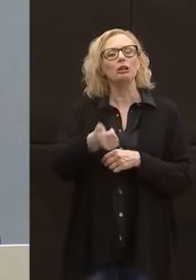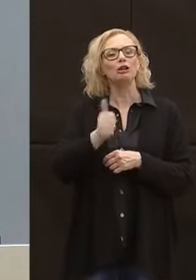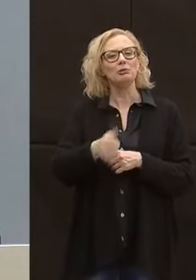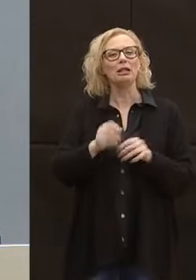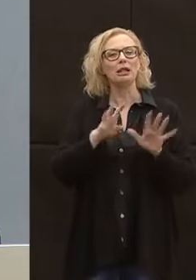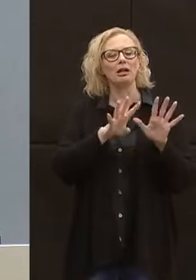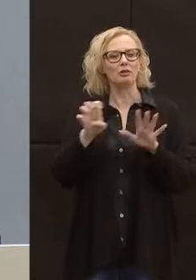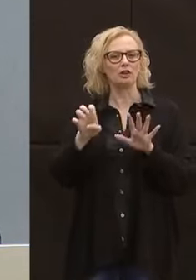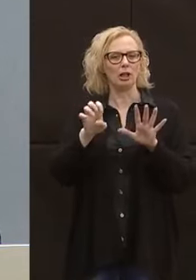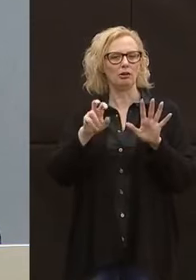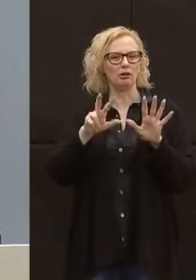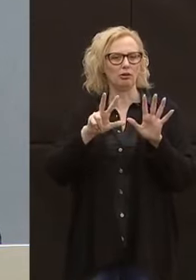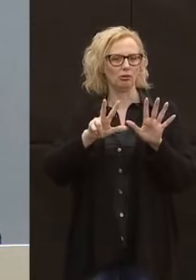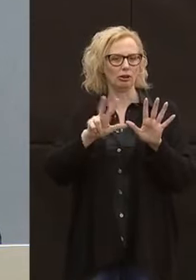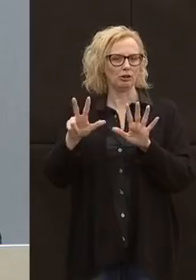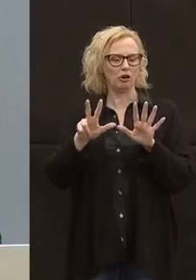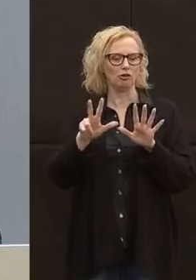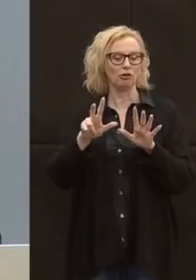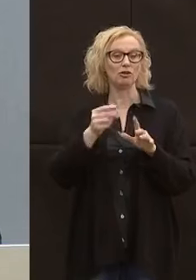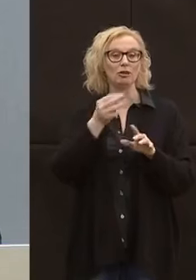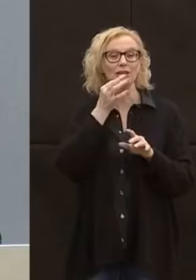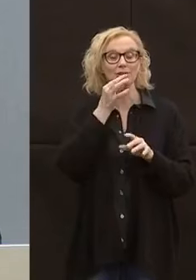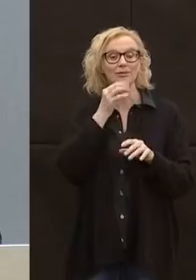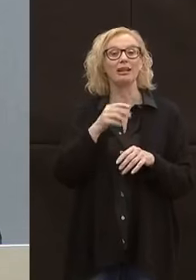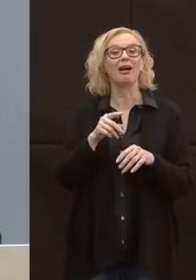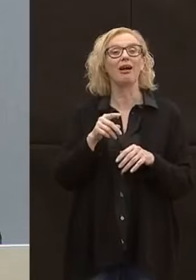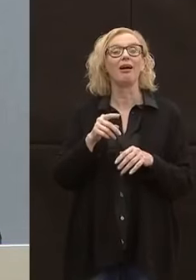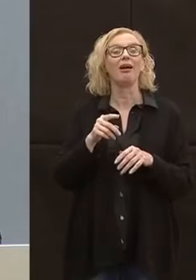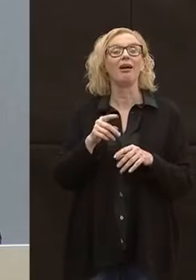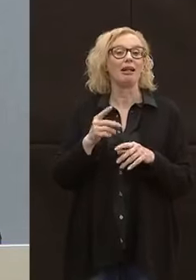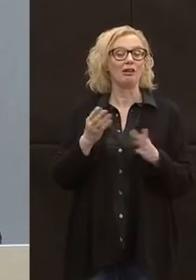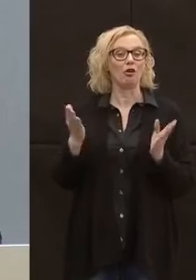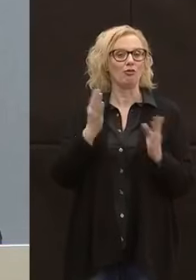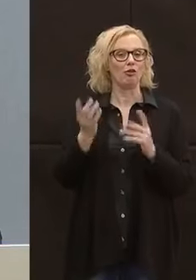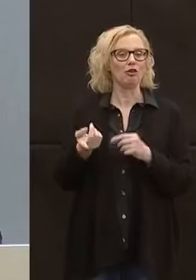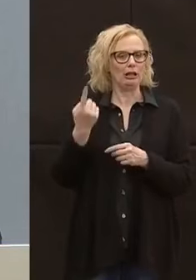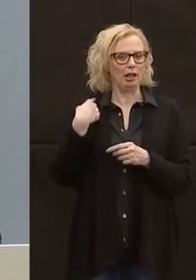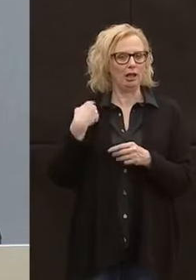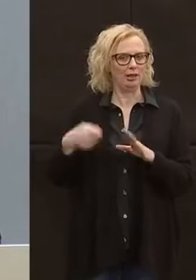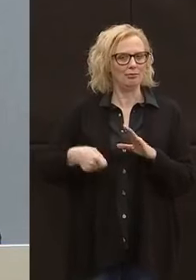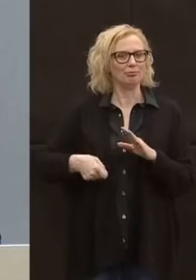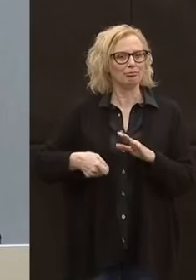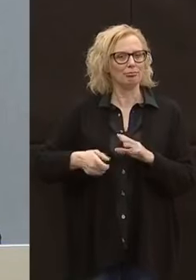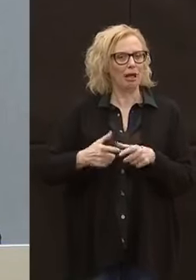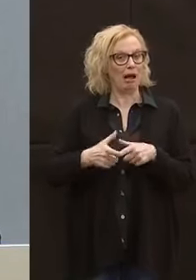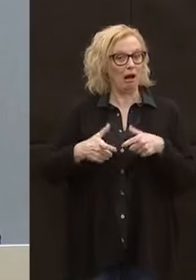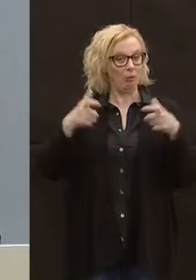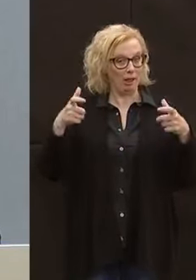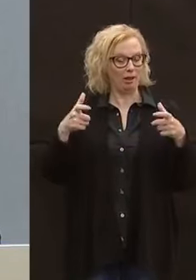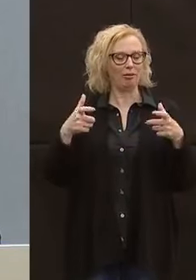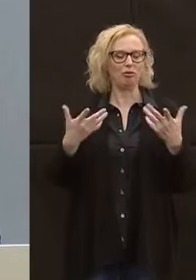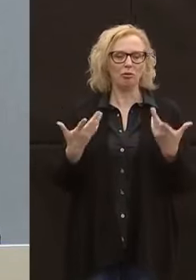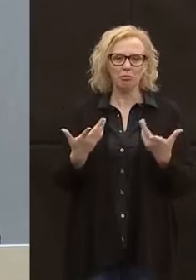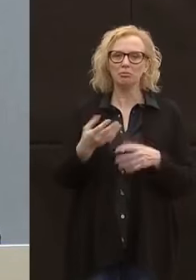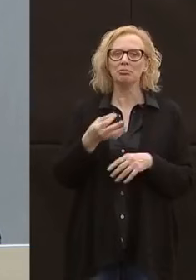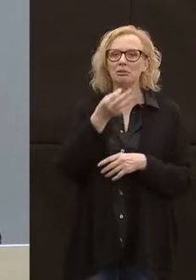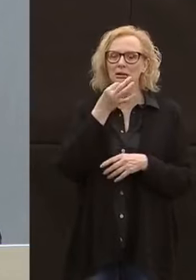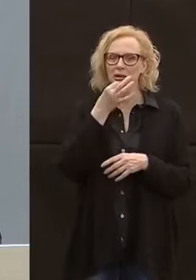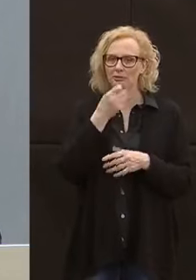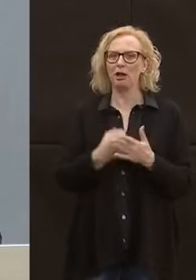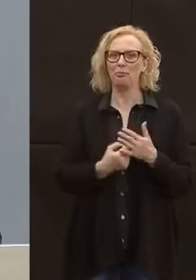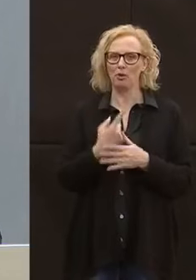domande, più 263 rispetto alla giornata di ieri, al dato che avevamo comunicato ieri. Quindi un dato sicuramente